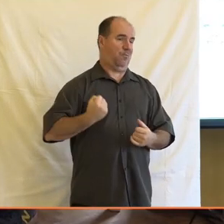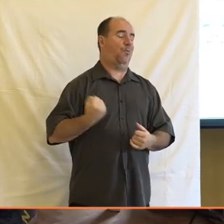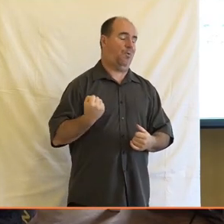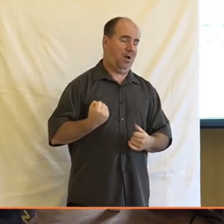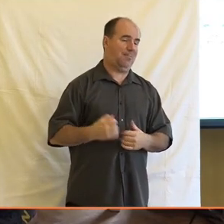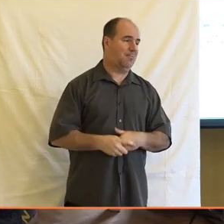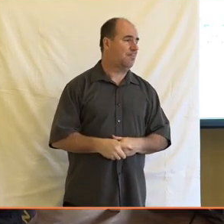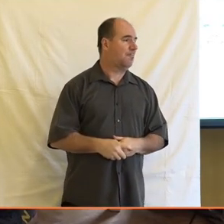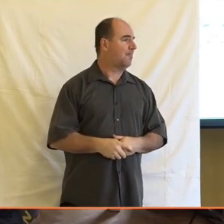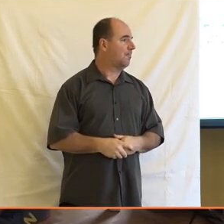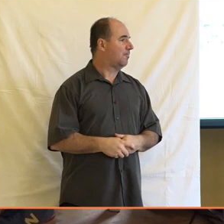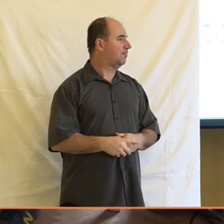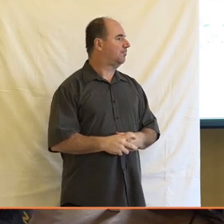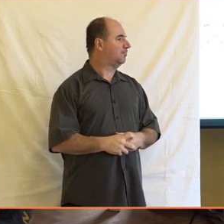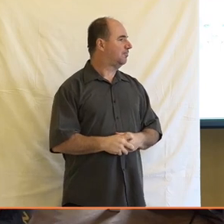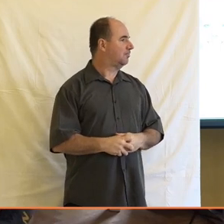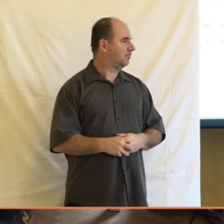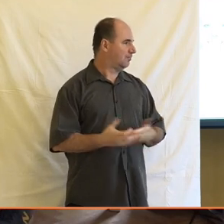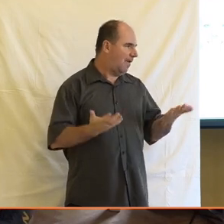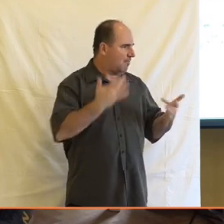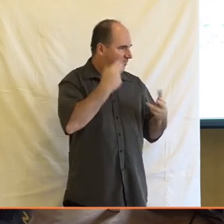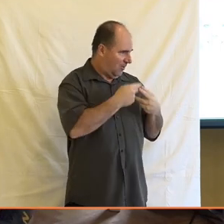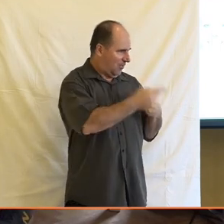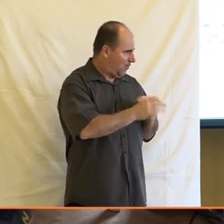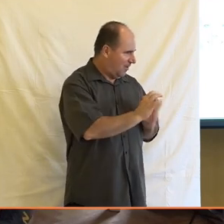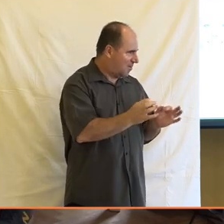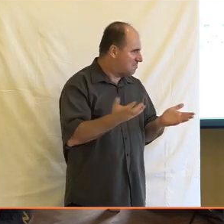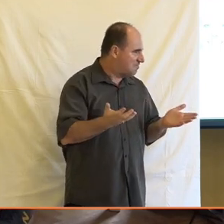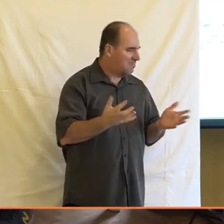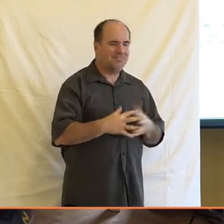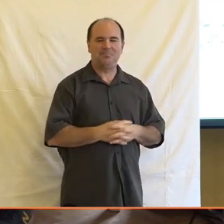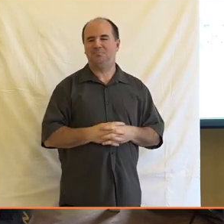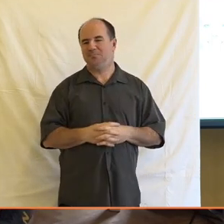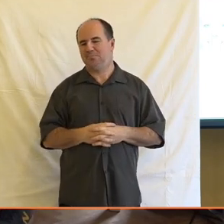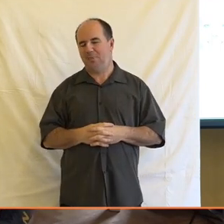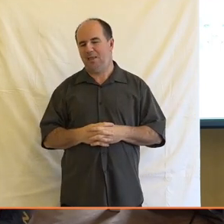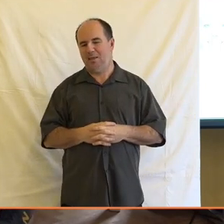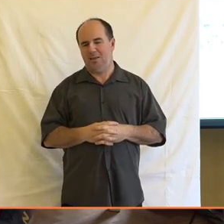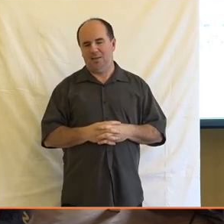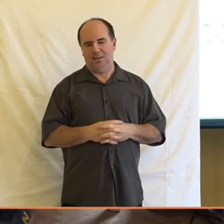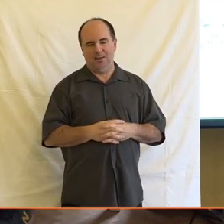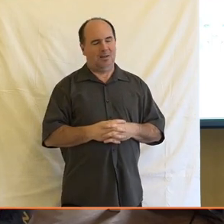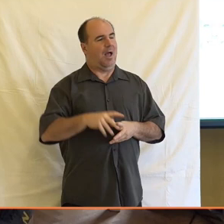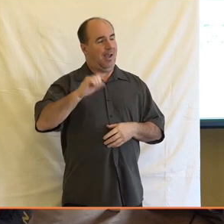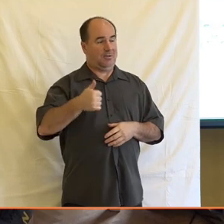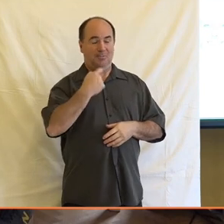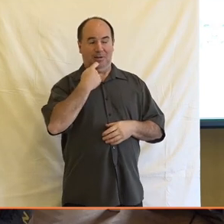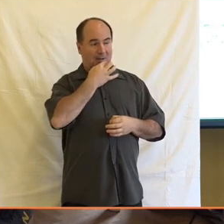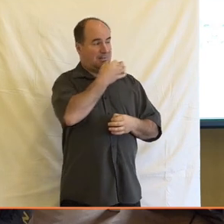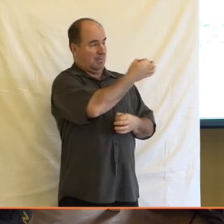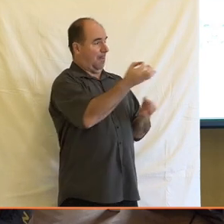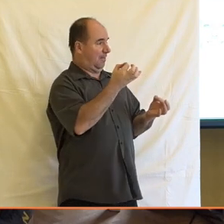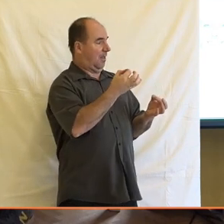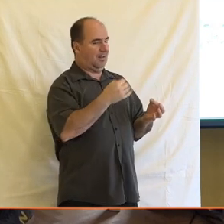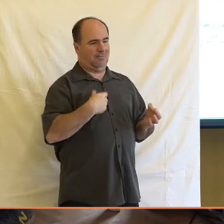Myslím si, že dobrý, že neútek. Děkuju. Já bych se týka chtěl zeptat, až se to budu takhle cílit na všechny tři, kdo